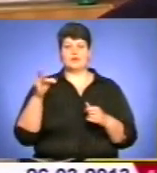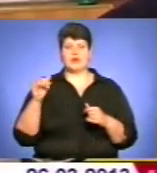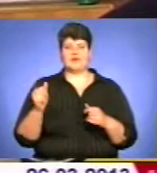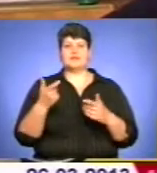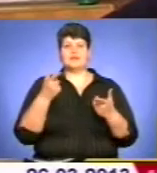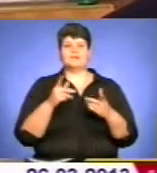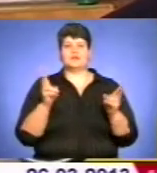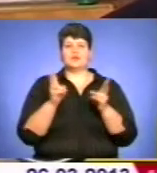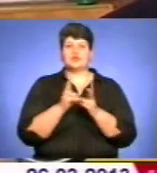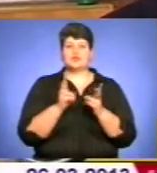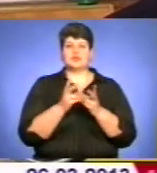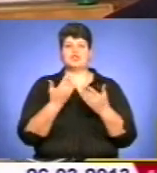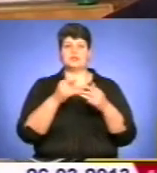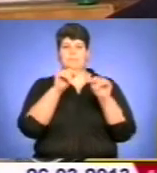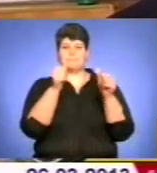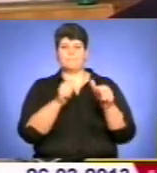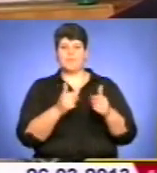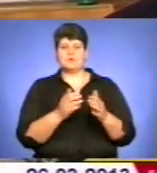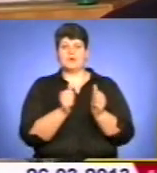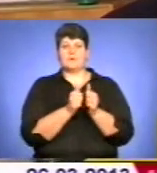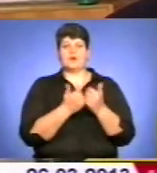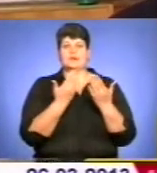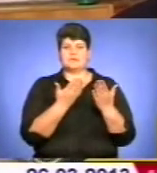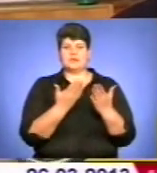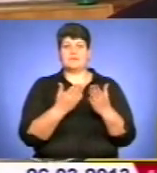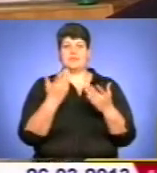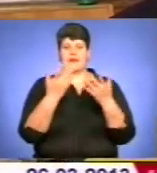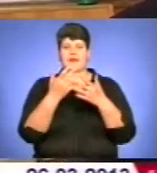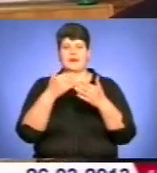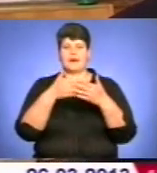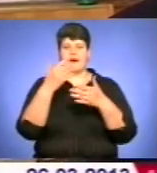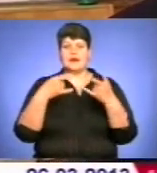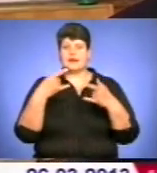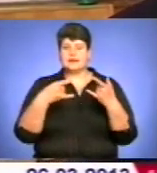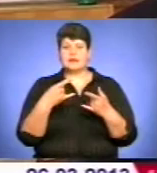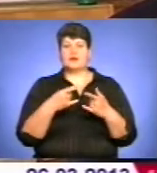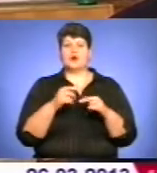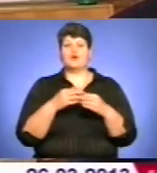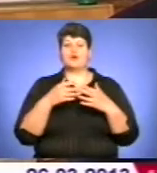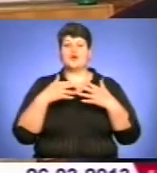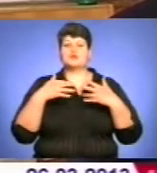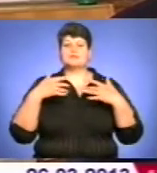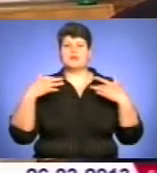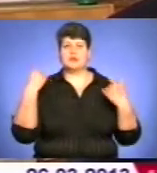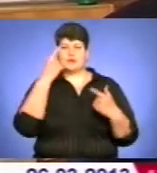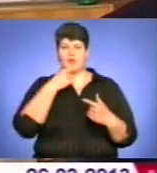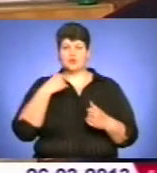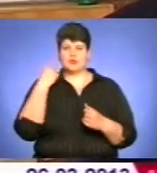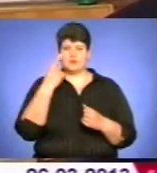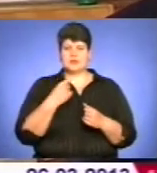через ті зустрічі, через ті постаті, які поряд з ним там на екрані, розмаїтті його як особистості. Він